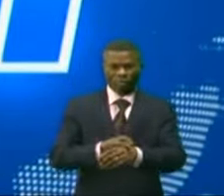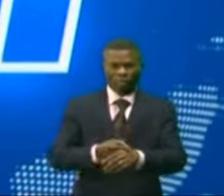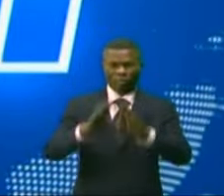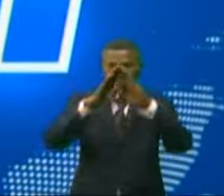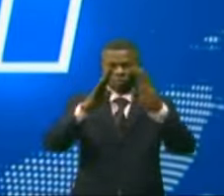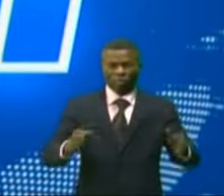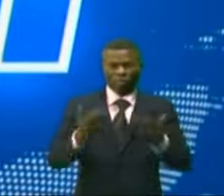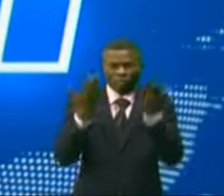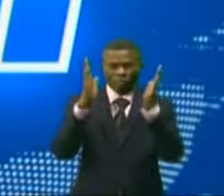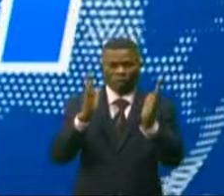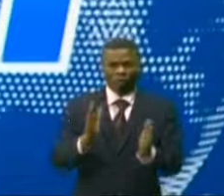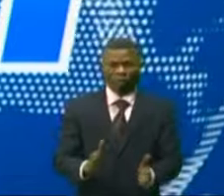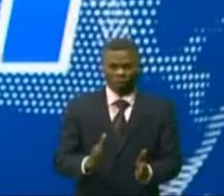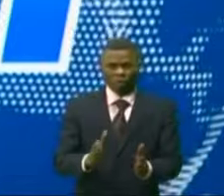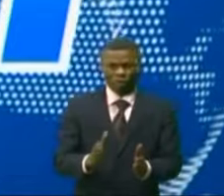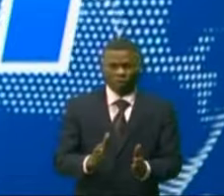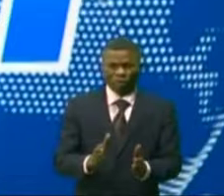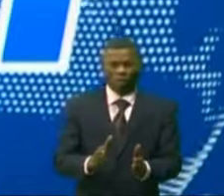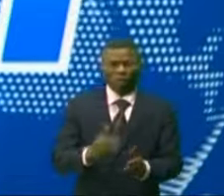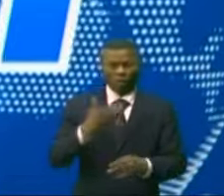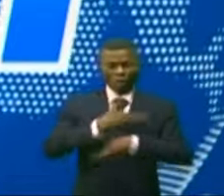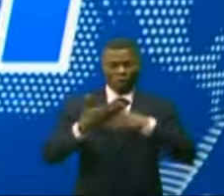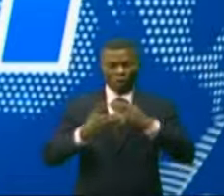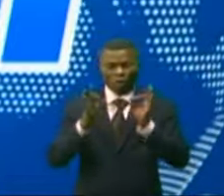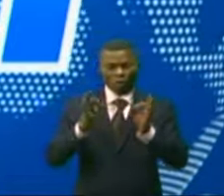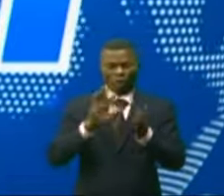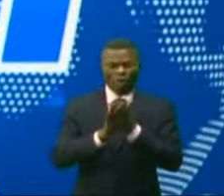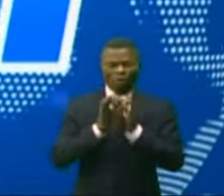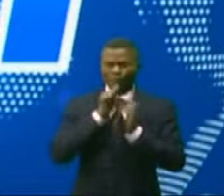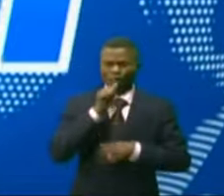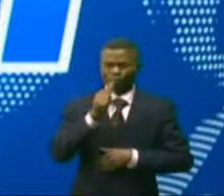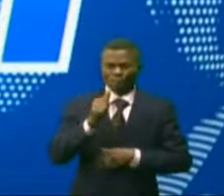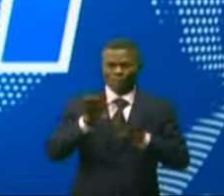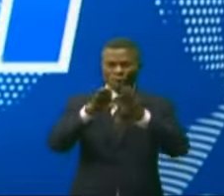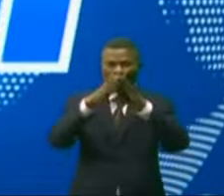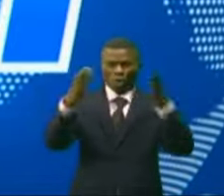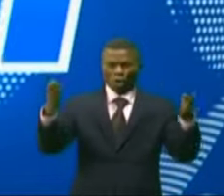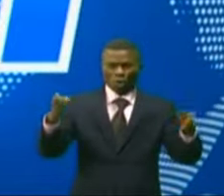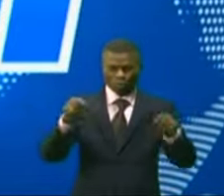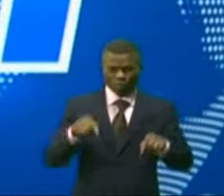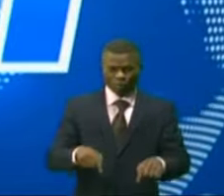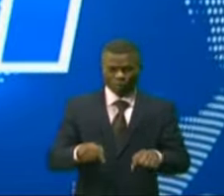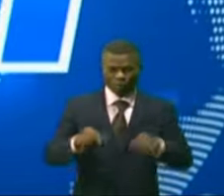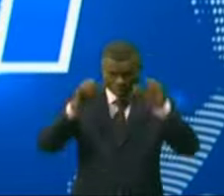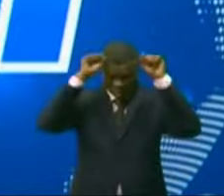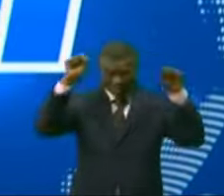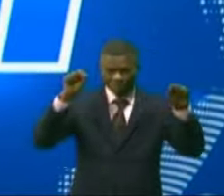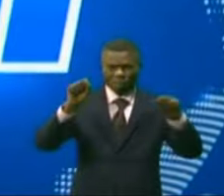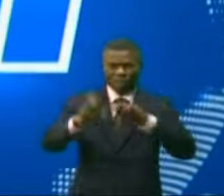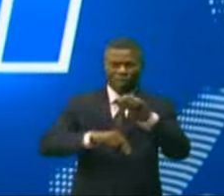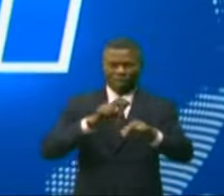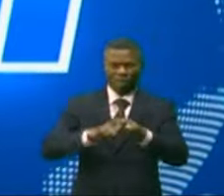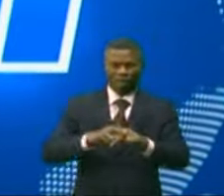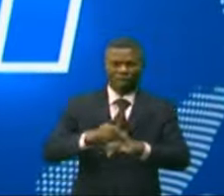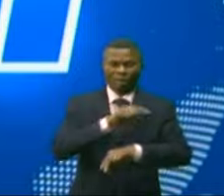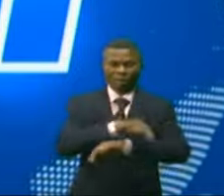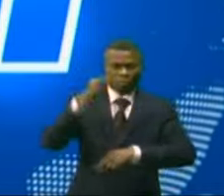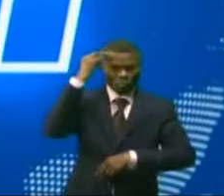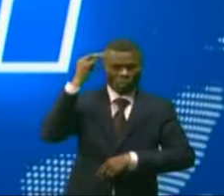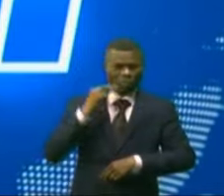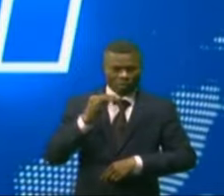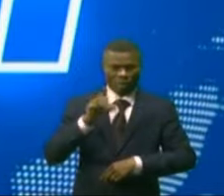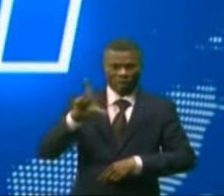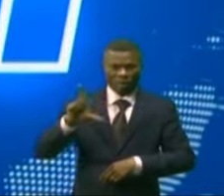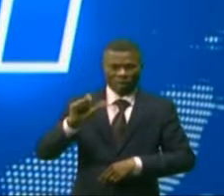étudiants des Kazibas, nouvellement construits et modernisés, ont été inaugurés. Cérémonie présidée par le président national du ministère des laïcs